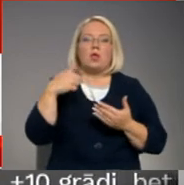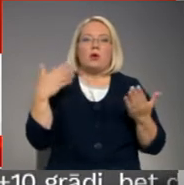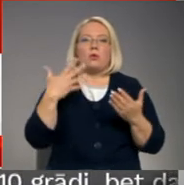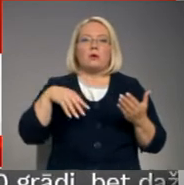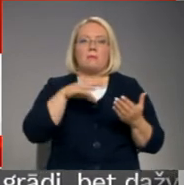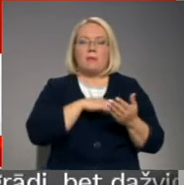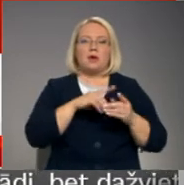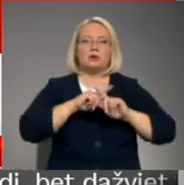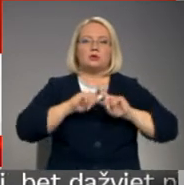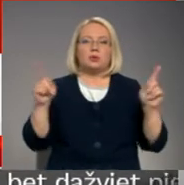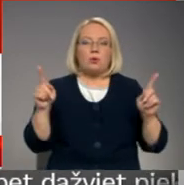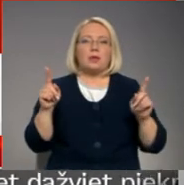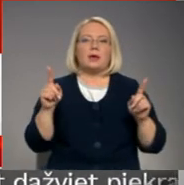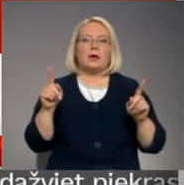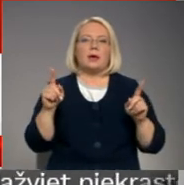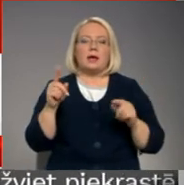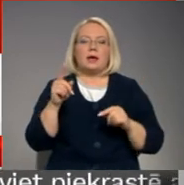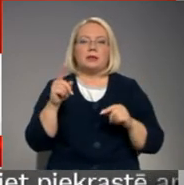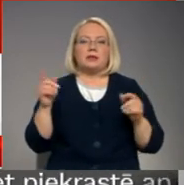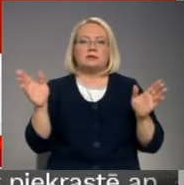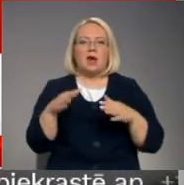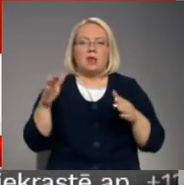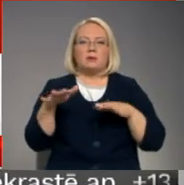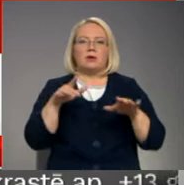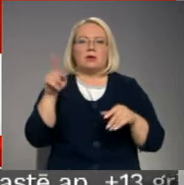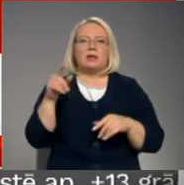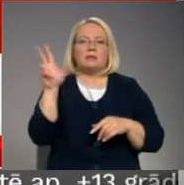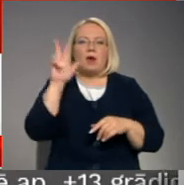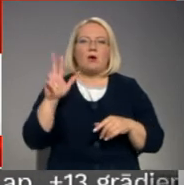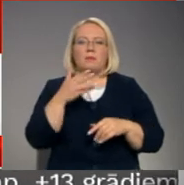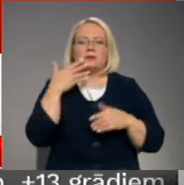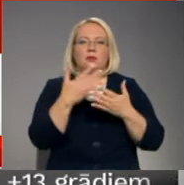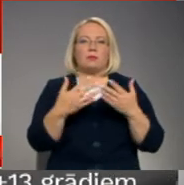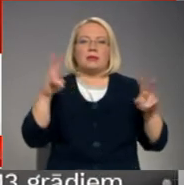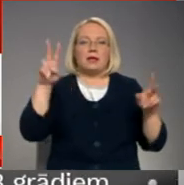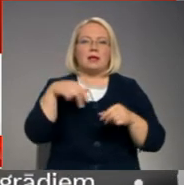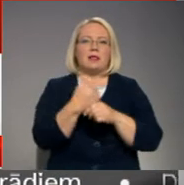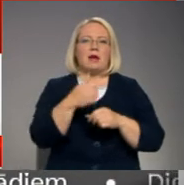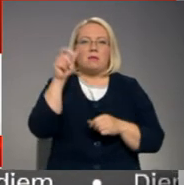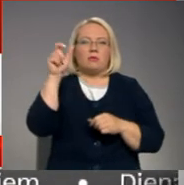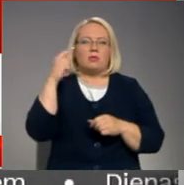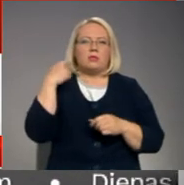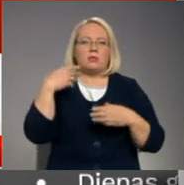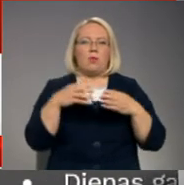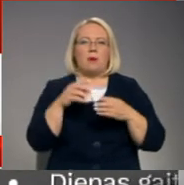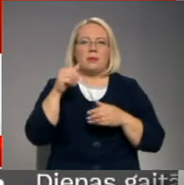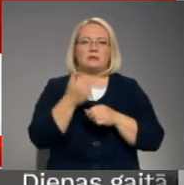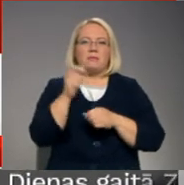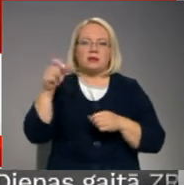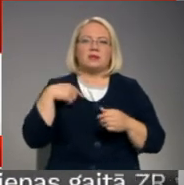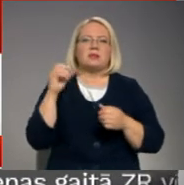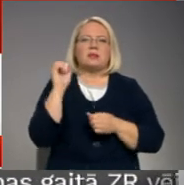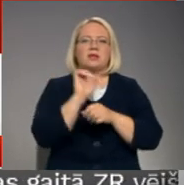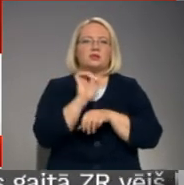reģējot arī uz klātienas sanāksmi ar Daugavpils sūtumtīkliem un Daugavpils domas pārstāvjiem. Tā kā vieno, ja mēs esatīsim tā, ka